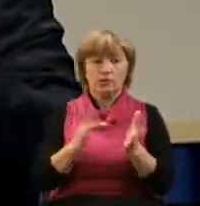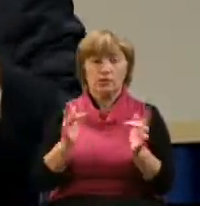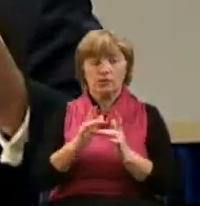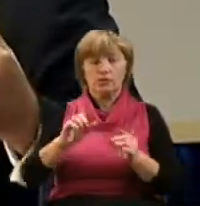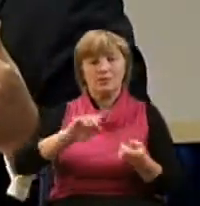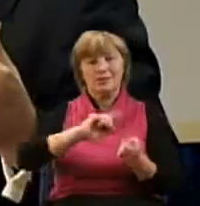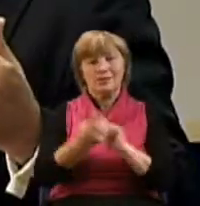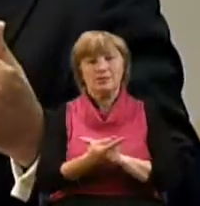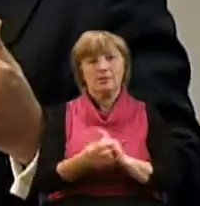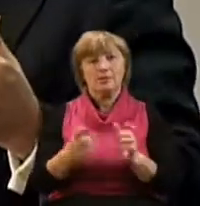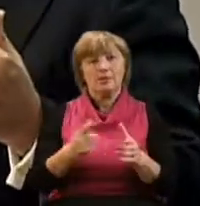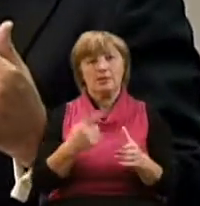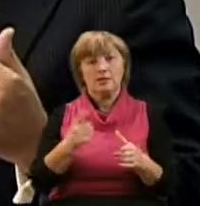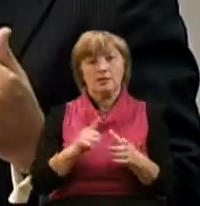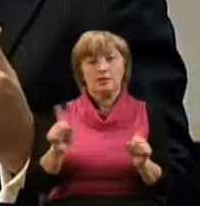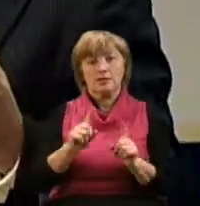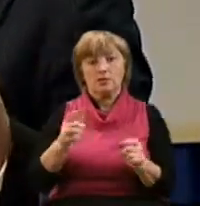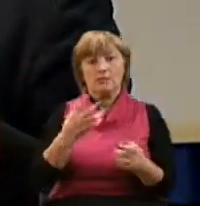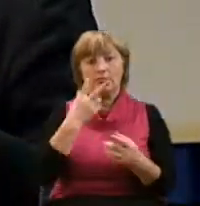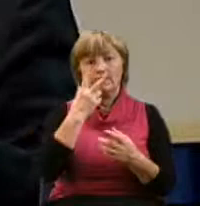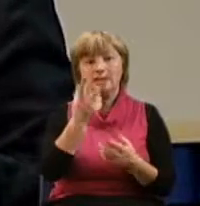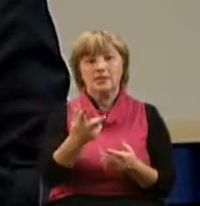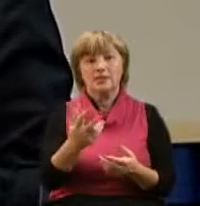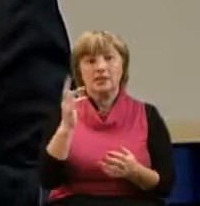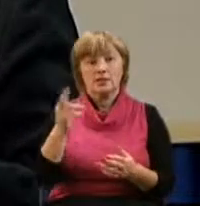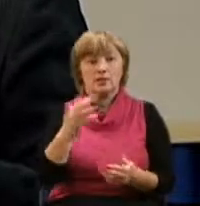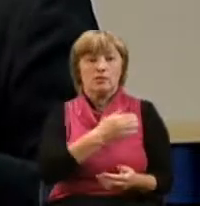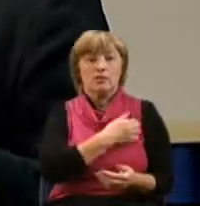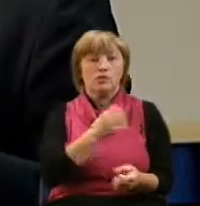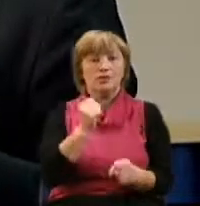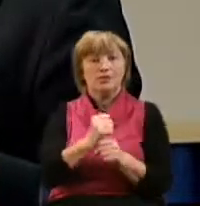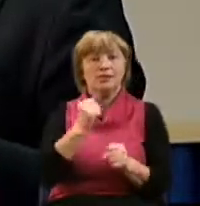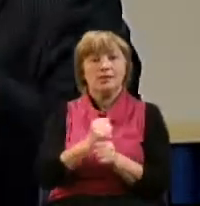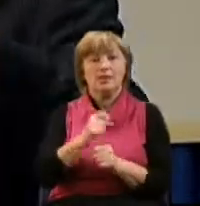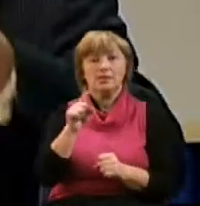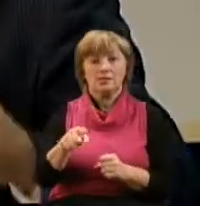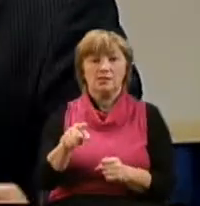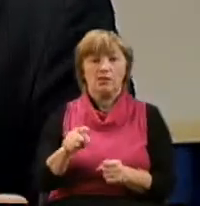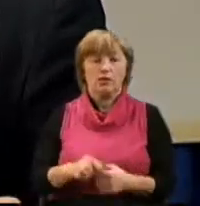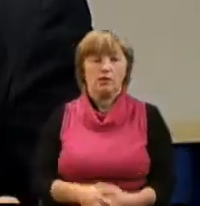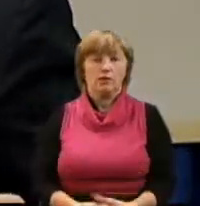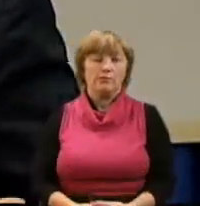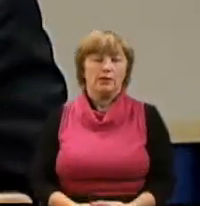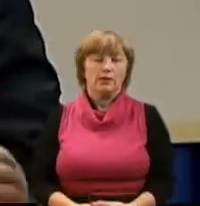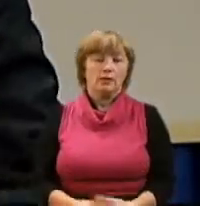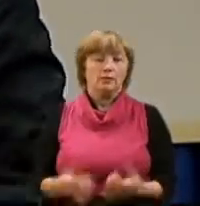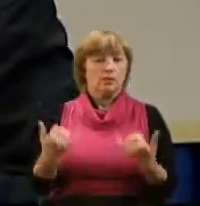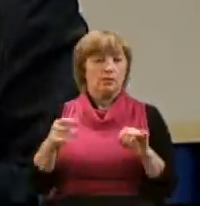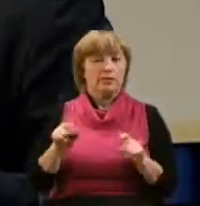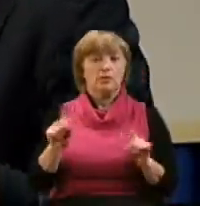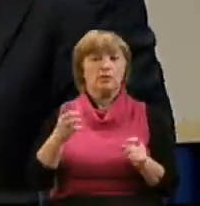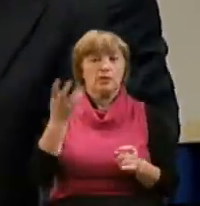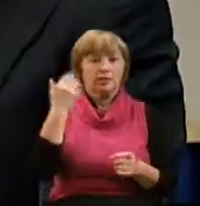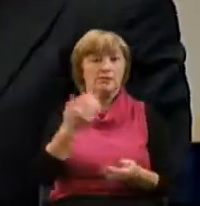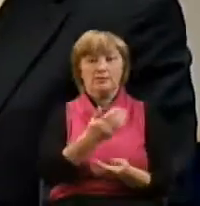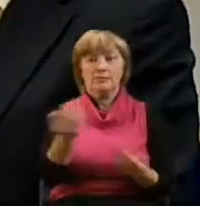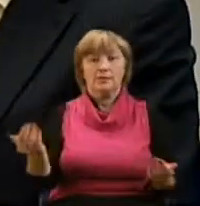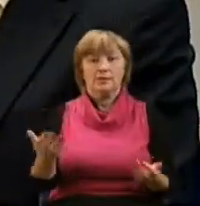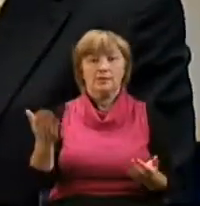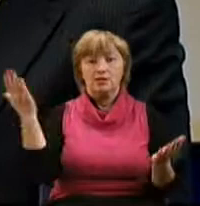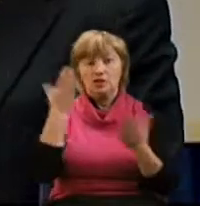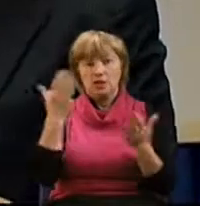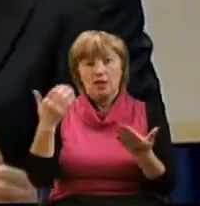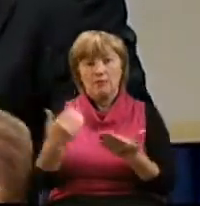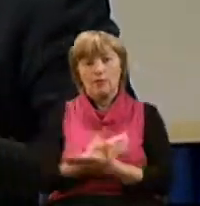показать ему, каким он хочет его сделать. И удивительно то, что когда мы читаем Новый Завет, мы